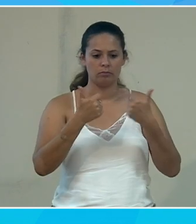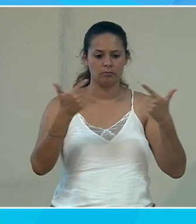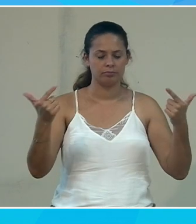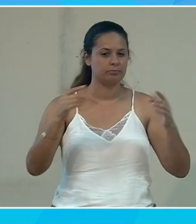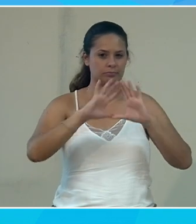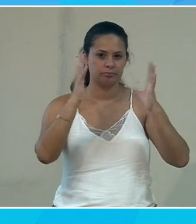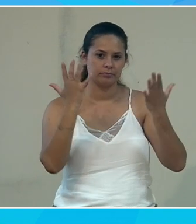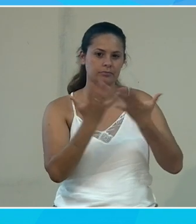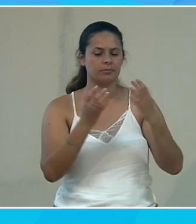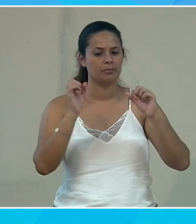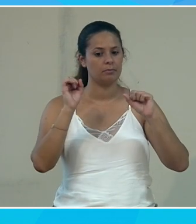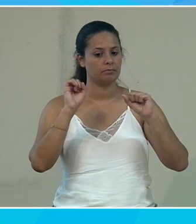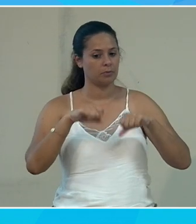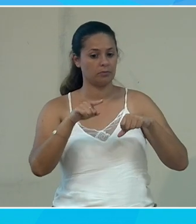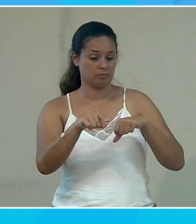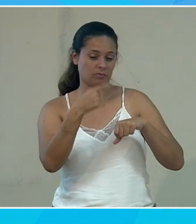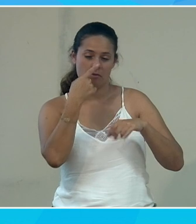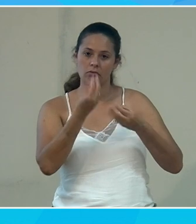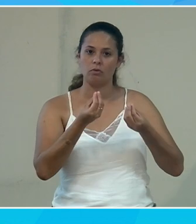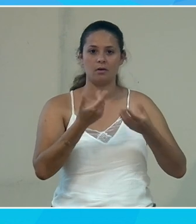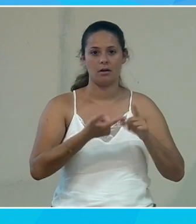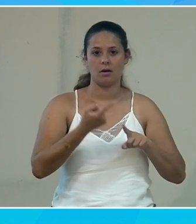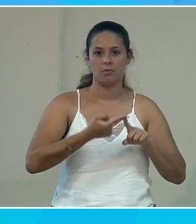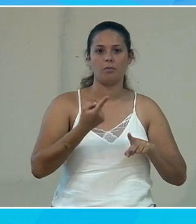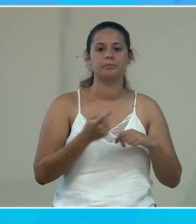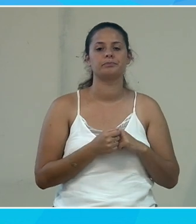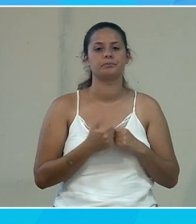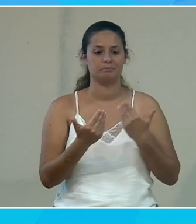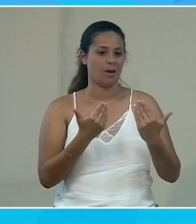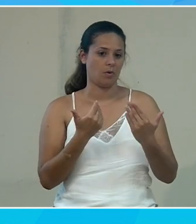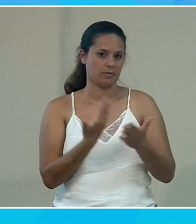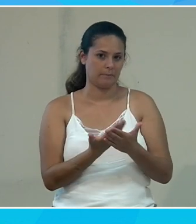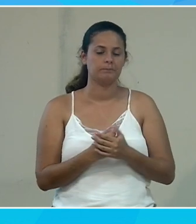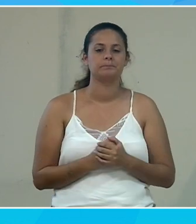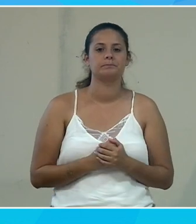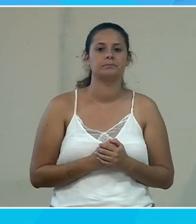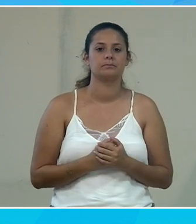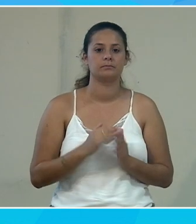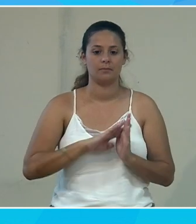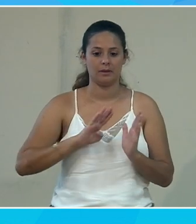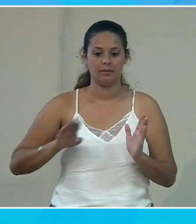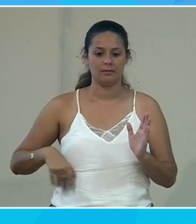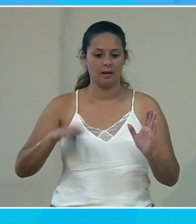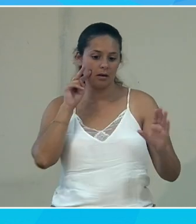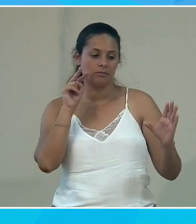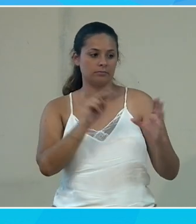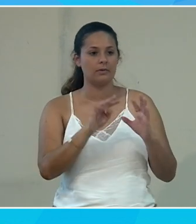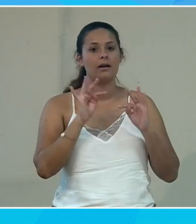Platform donc ça c'est relativement important par rapport à ça et le dernier aspect